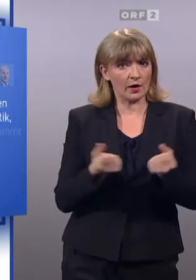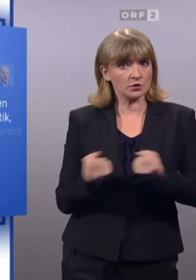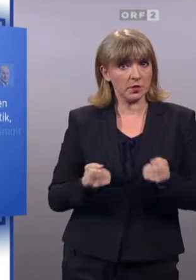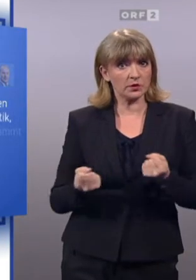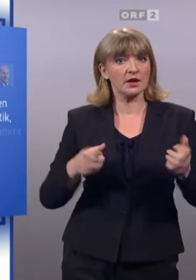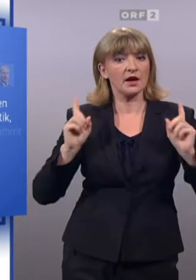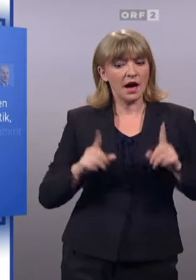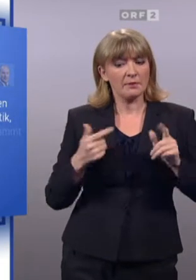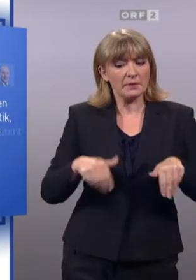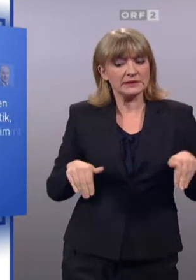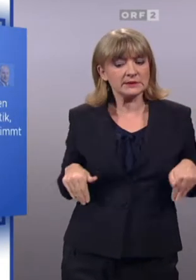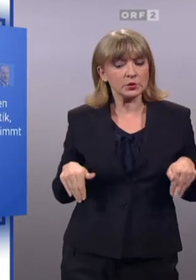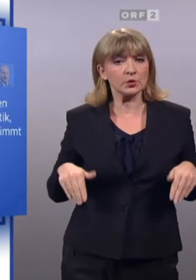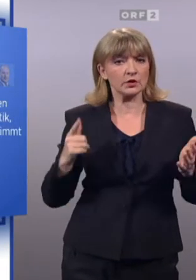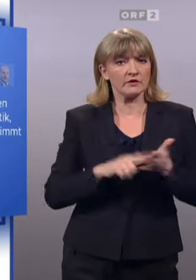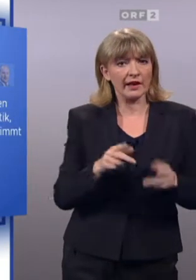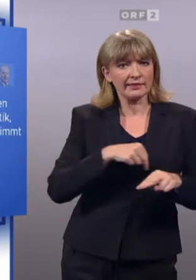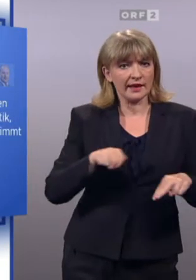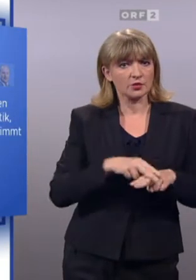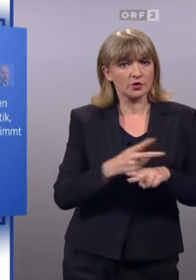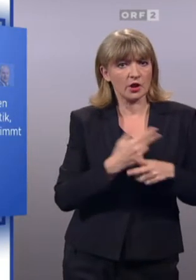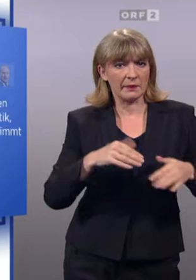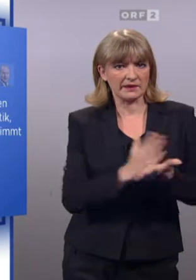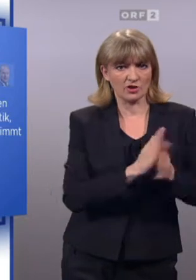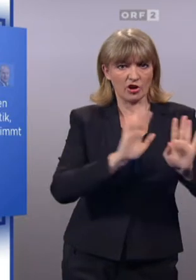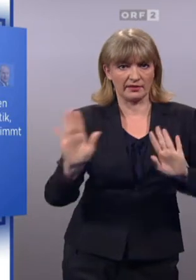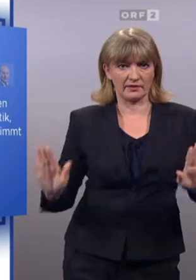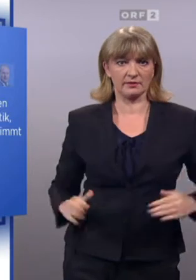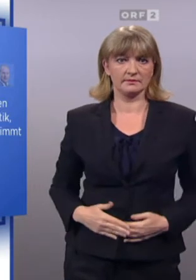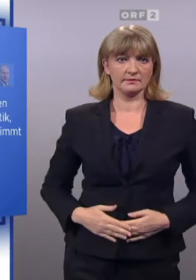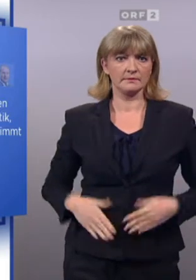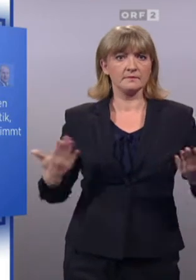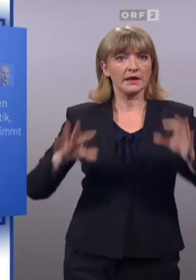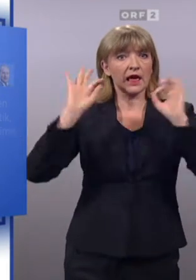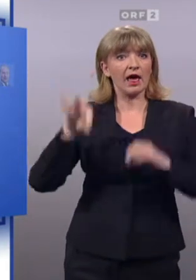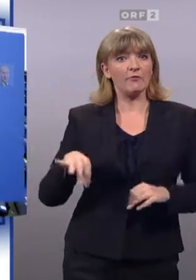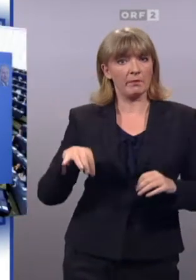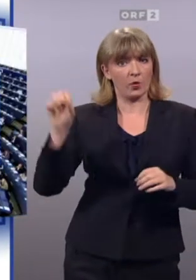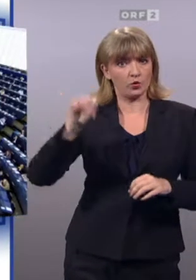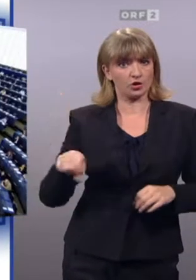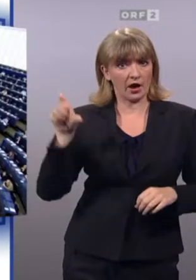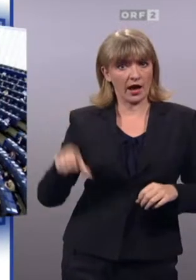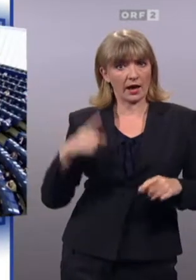die sich aber zurücknimmt in Fragen, wo Nationalstaaten besser entscheiden können. FPÖ-Chef Strache will ein föderales Europa der